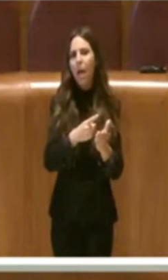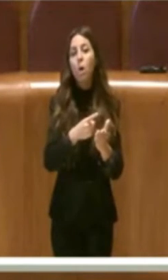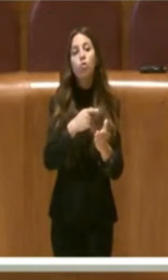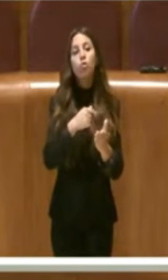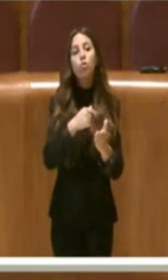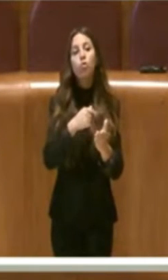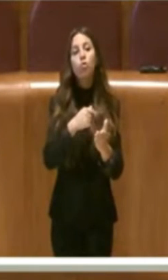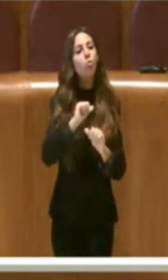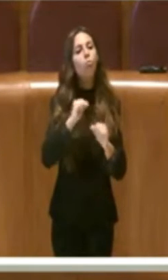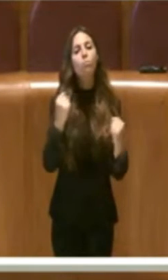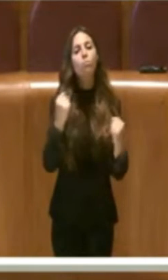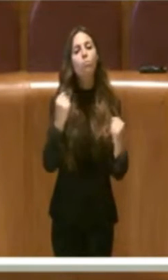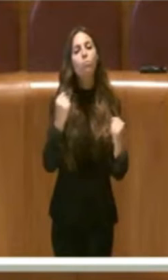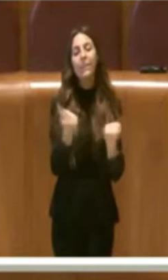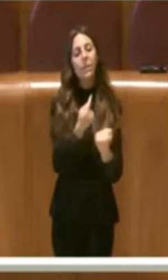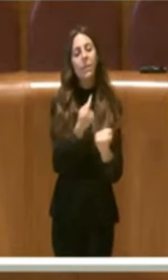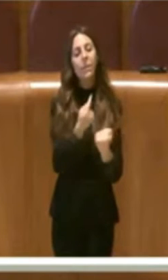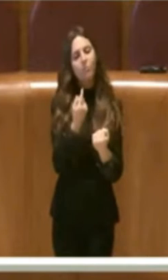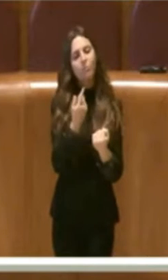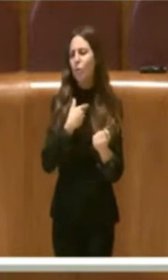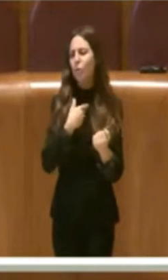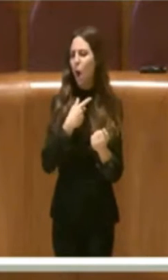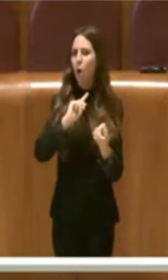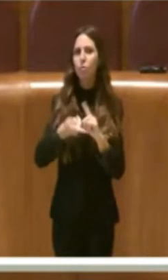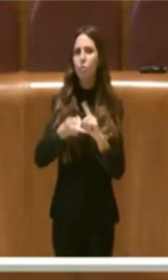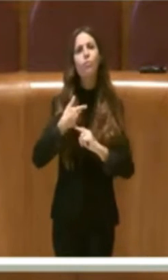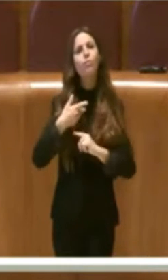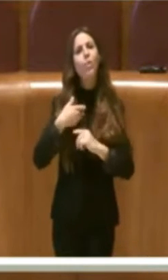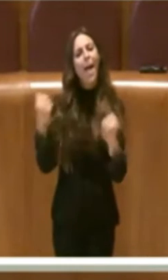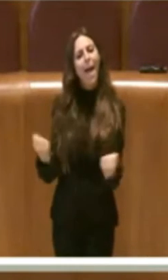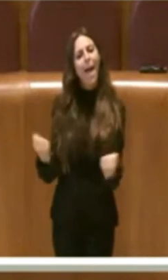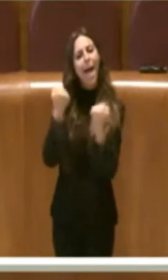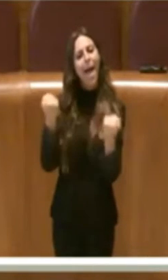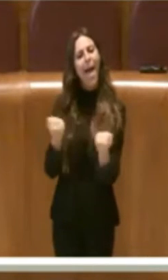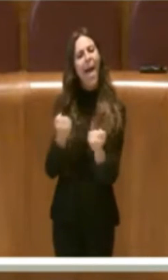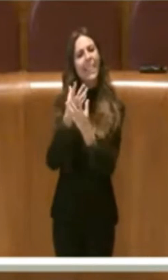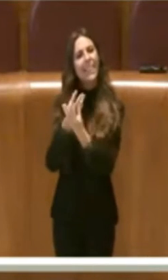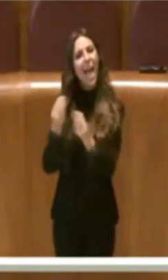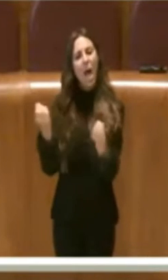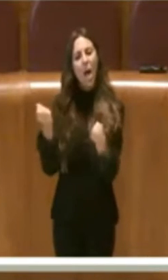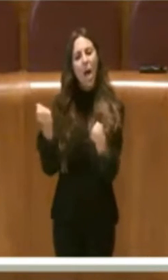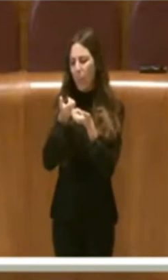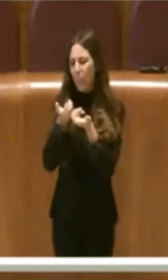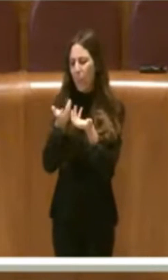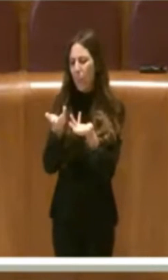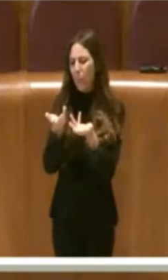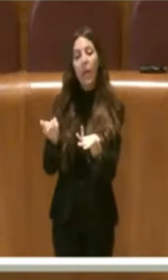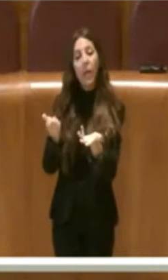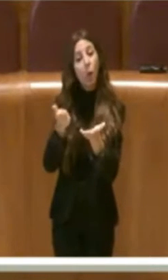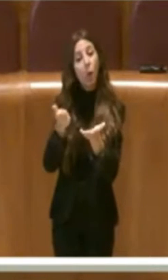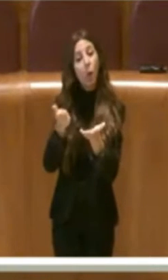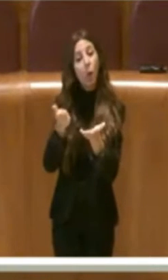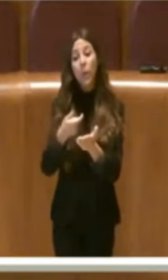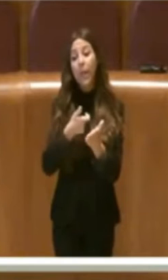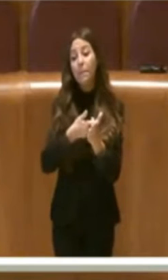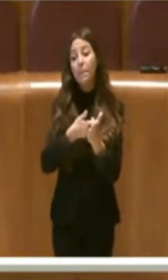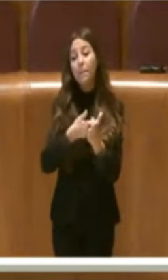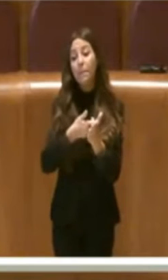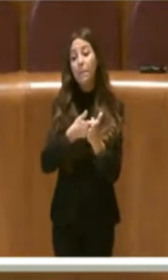fatte da questa amministrazione, ce ne sono tantissime tra cui non di poca importanza la